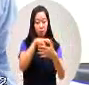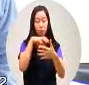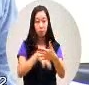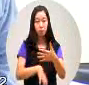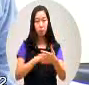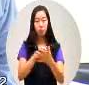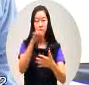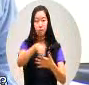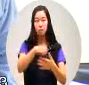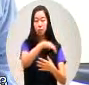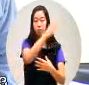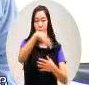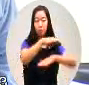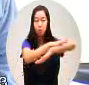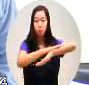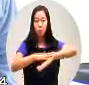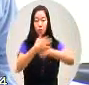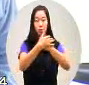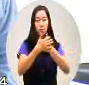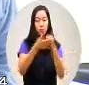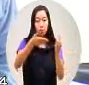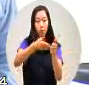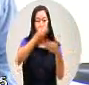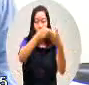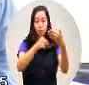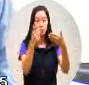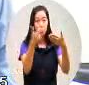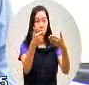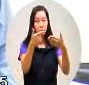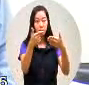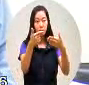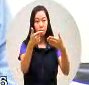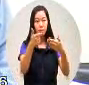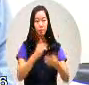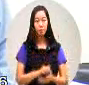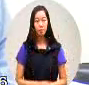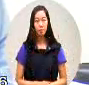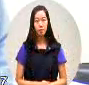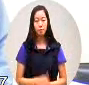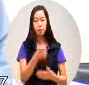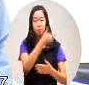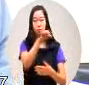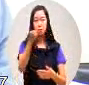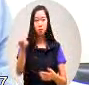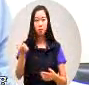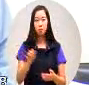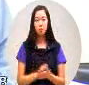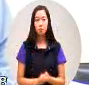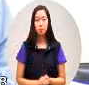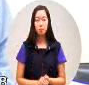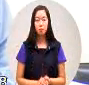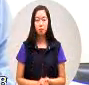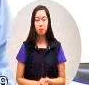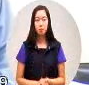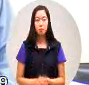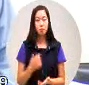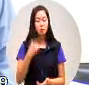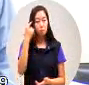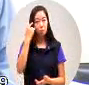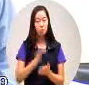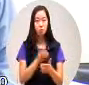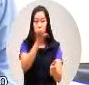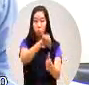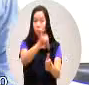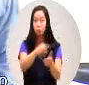跟山坡地保育条例的第六条说不得中梅子要开发